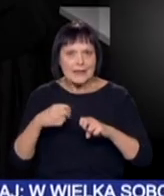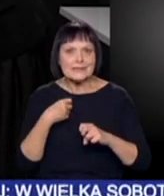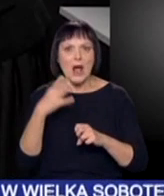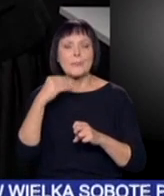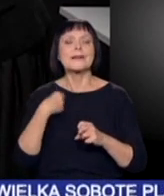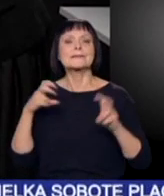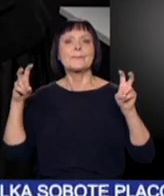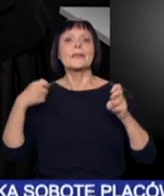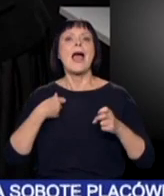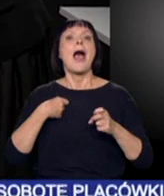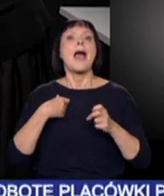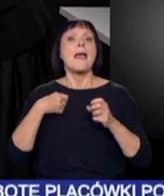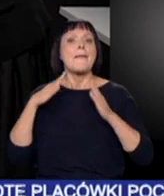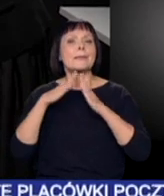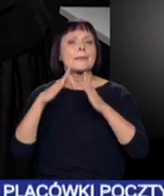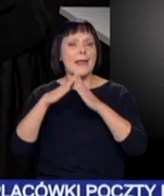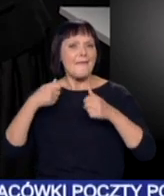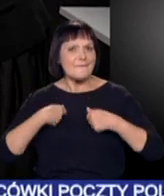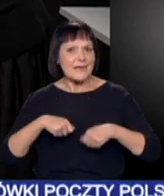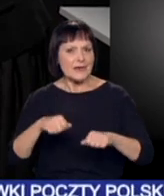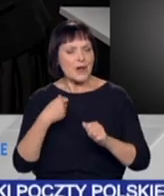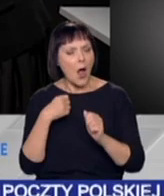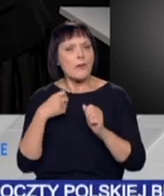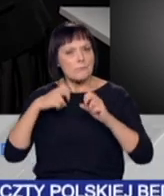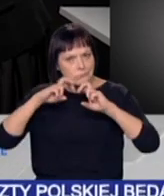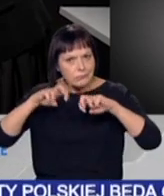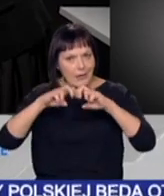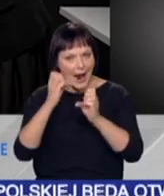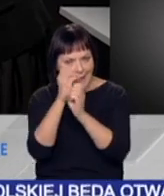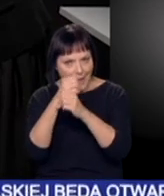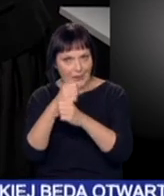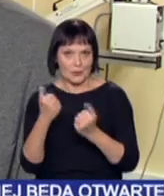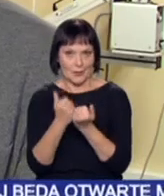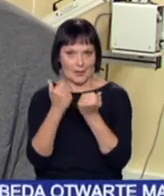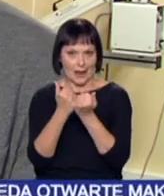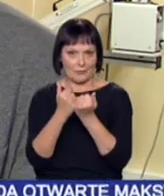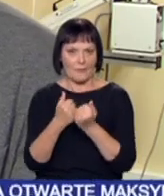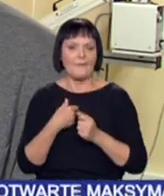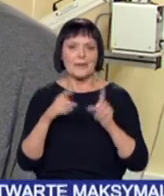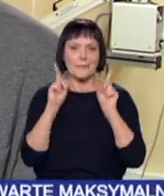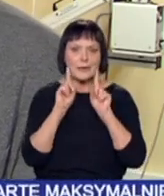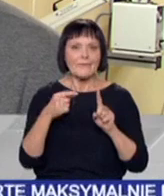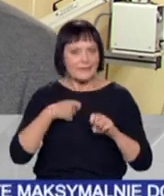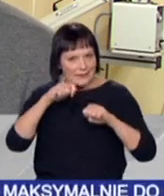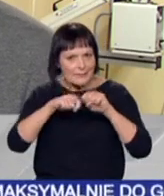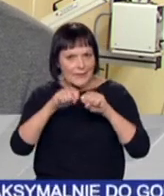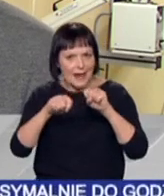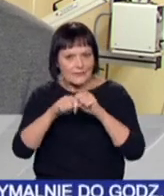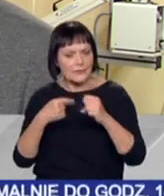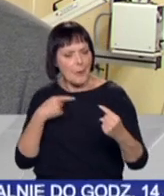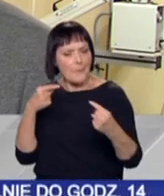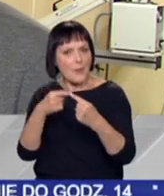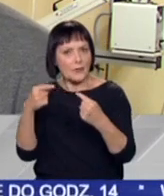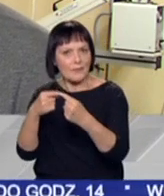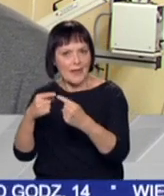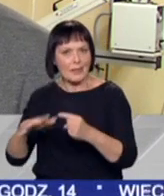Wiejskie Chaty Wincenta Van Gogha, którą wykonało Laboratorium Muzeum Narodowego w Krakowie. Te pigmenty zostały zweryfikowane z paletą Van